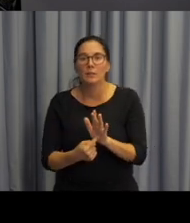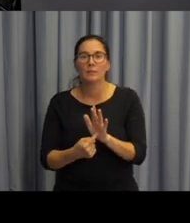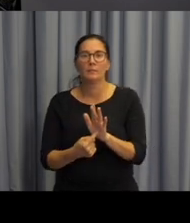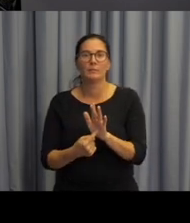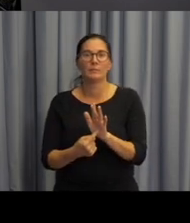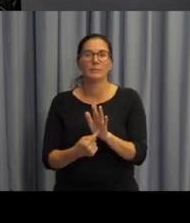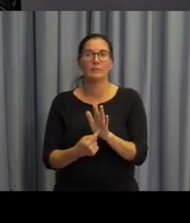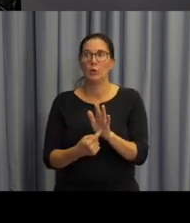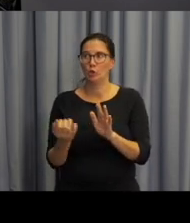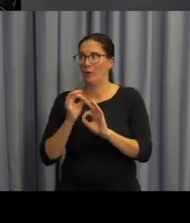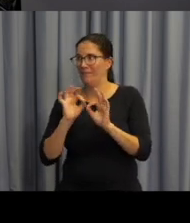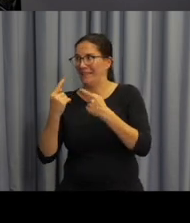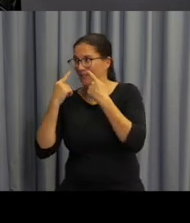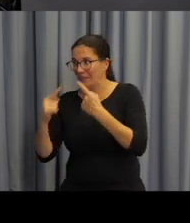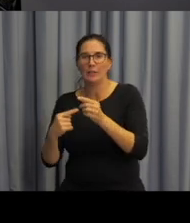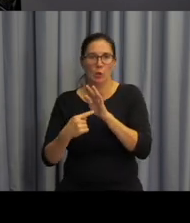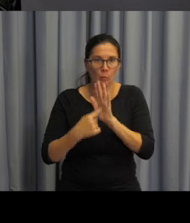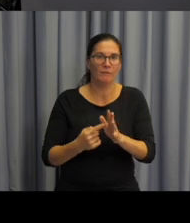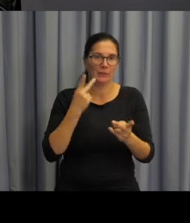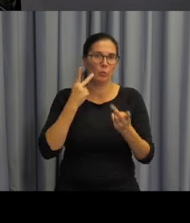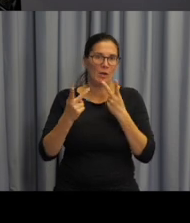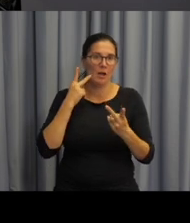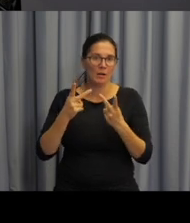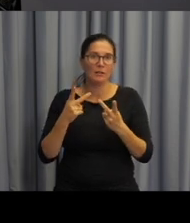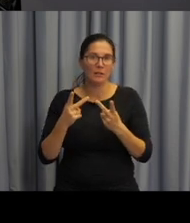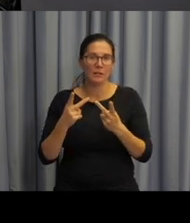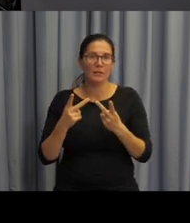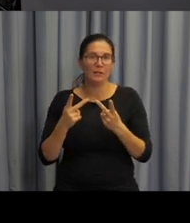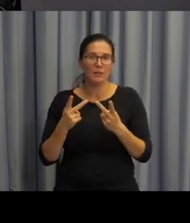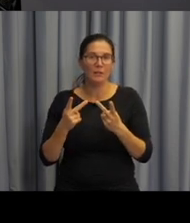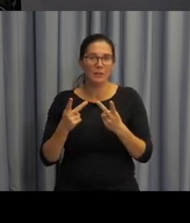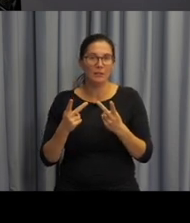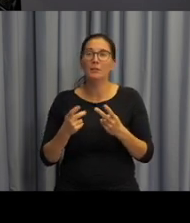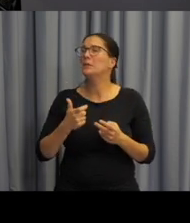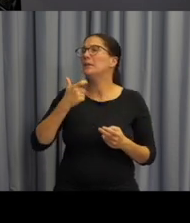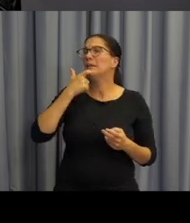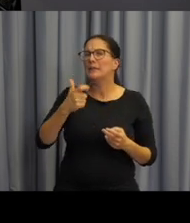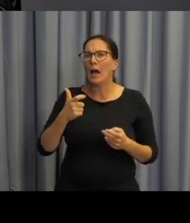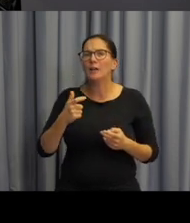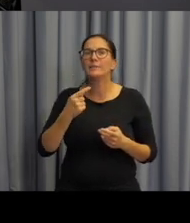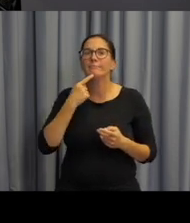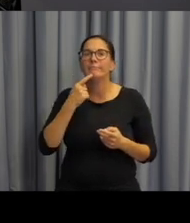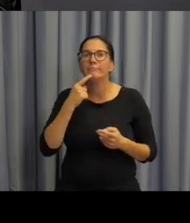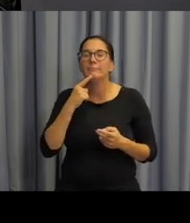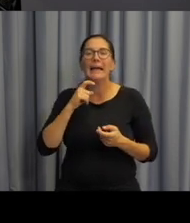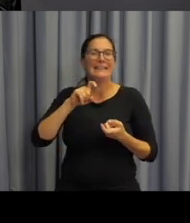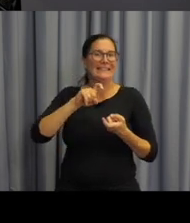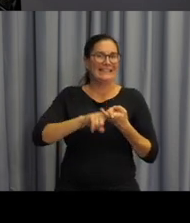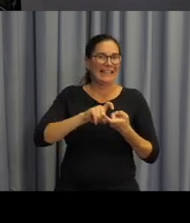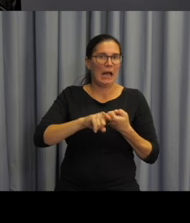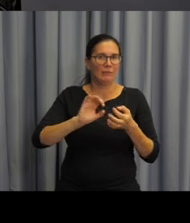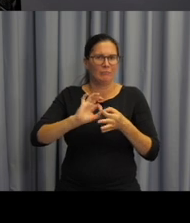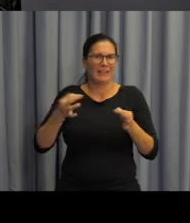ukázat. Ukážeme a toto souvisí s něčím, co se ve výuce jazyka jmenuje signální gramatika a za chviličku si